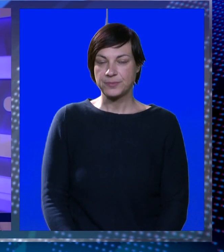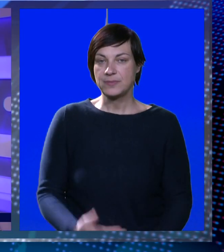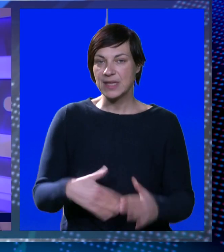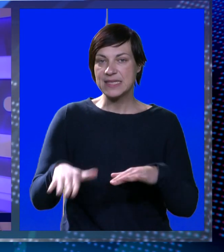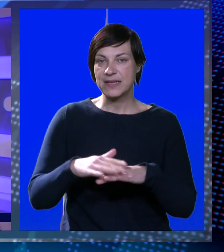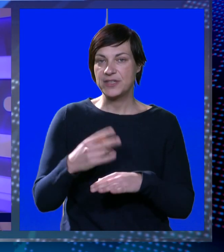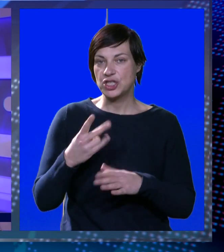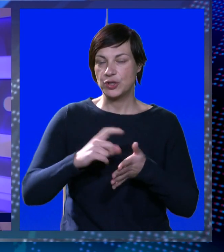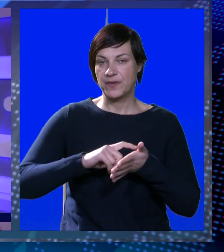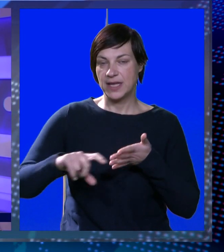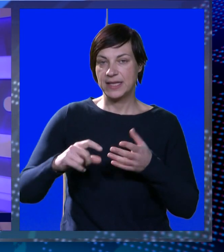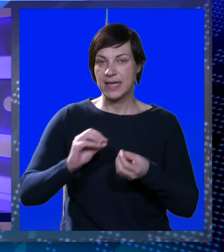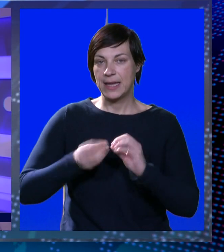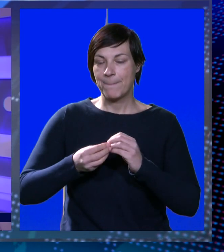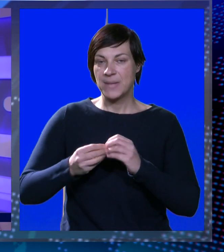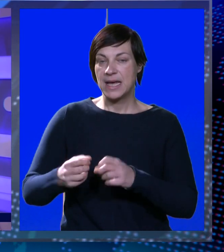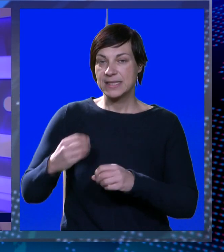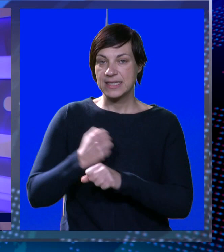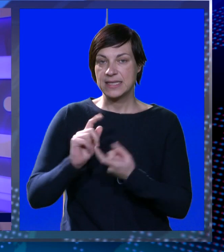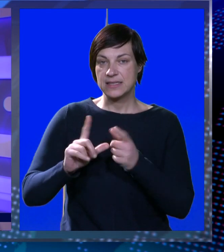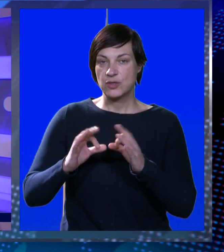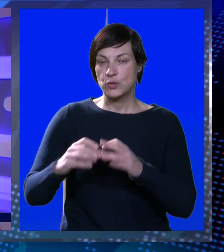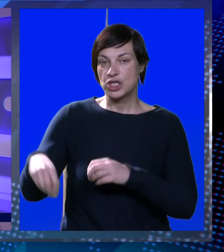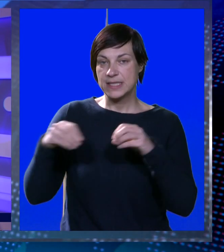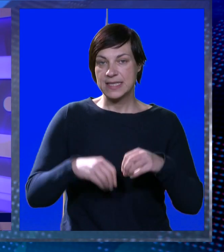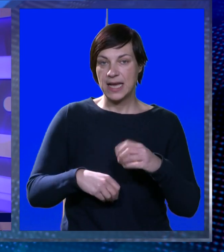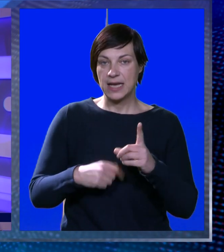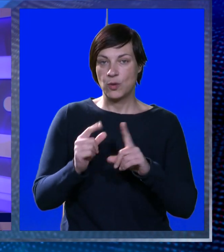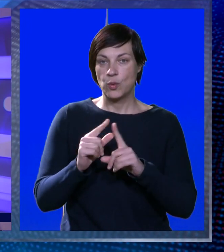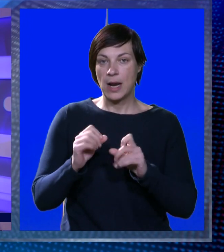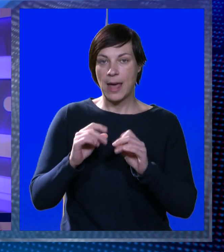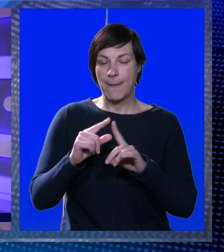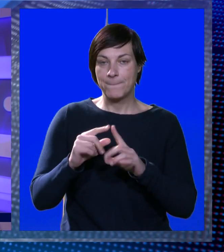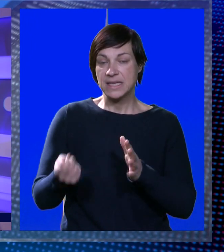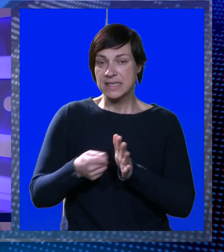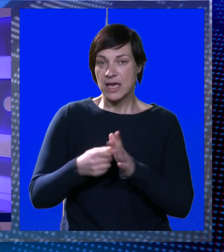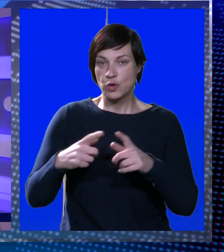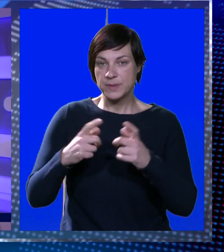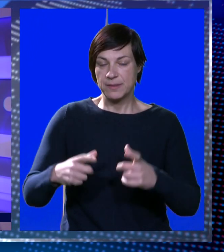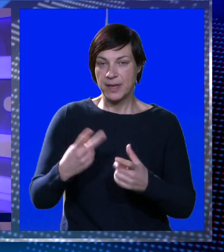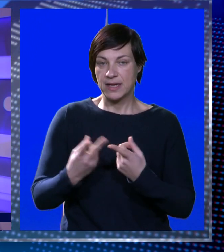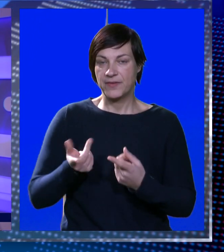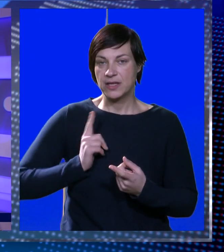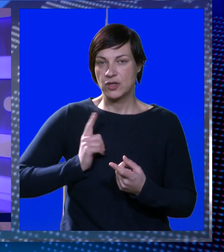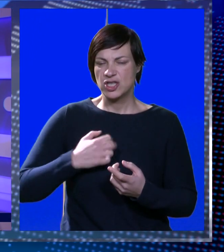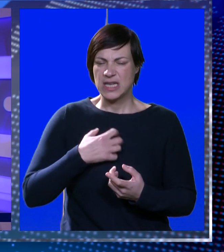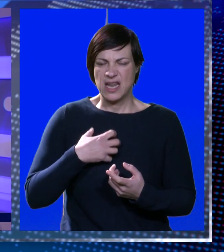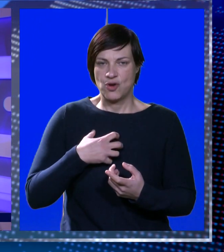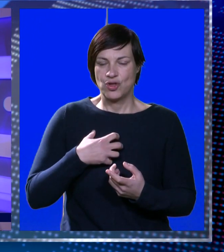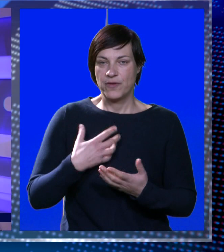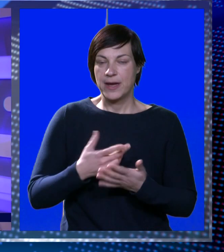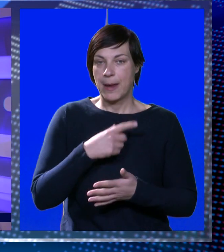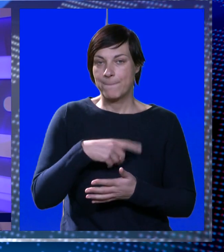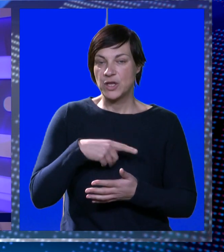Za nešto više od dva tjedna placa se iz Gruža, seli u Lapad. Zakupci banaka ovu su vijest dočekali s